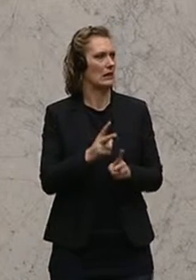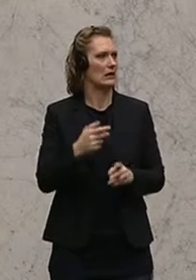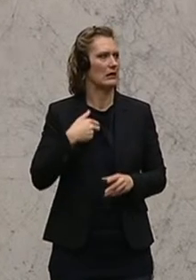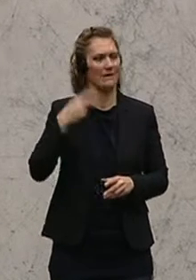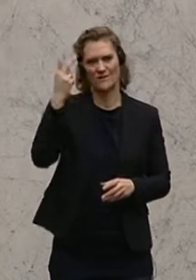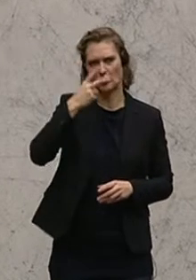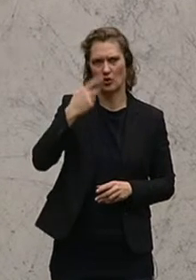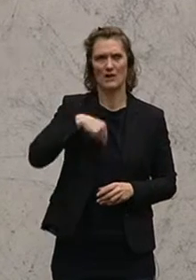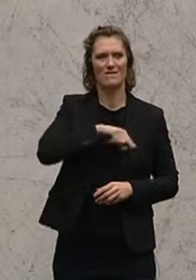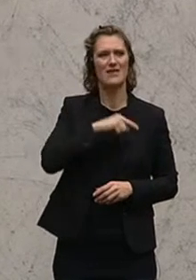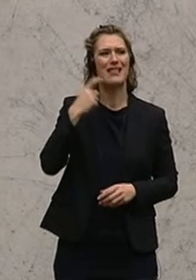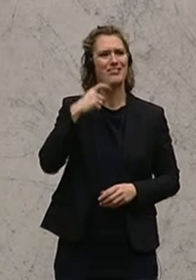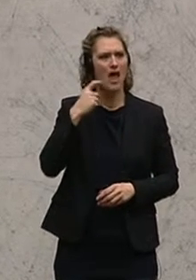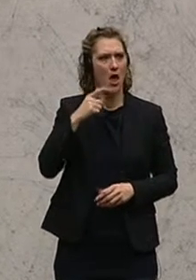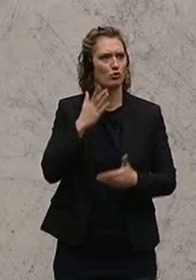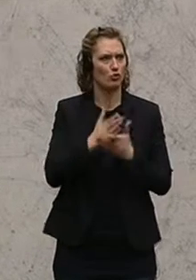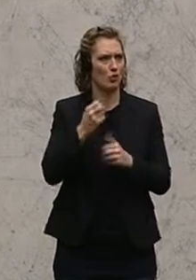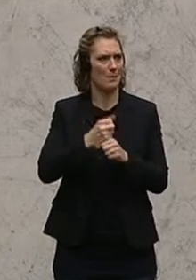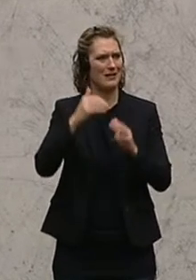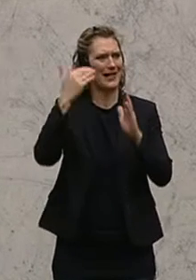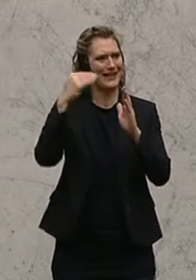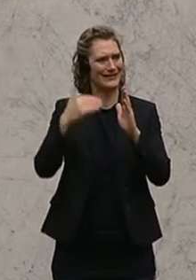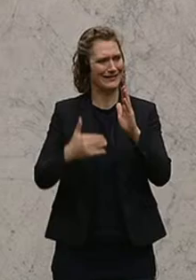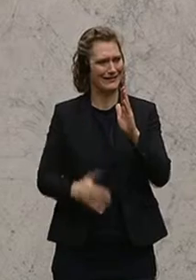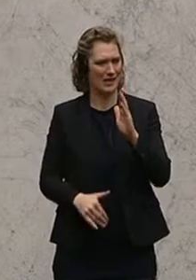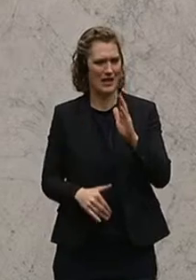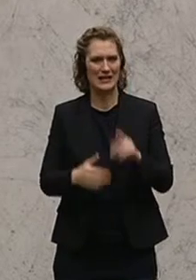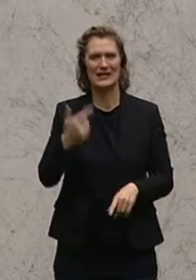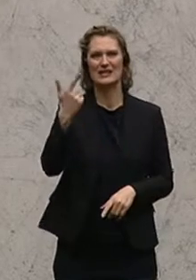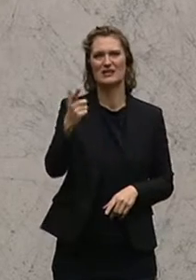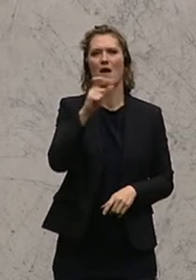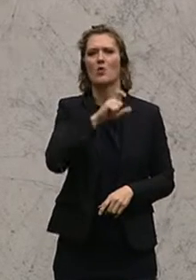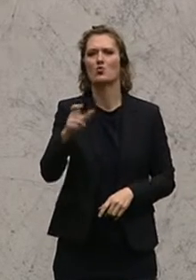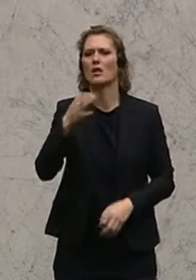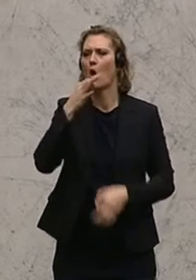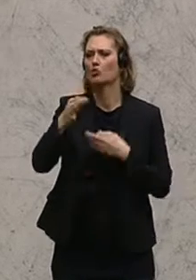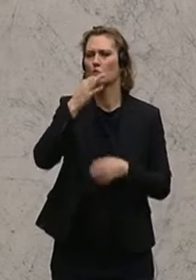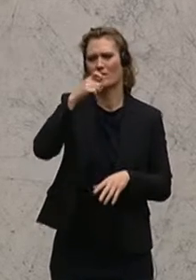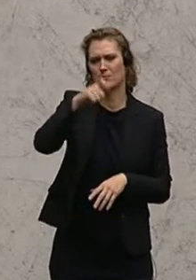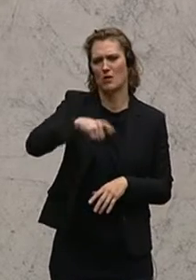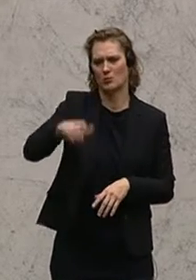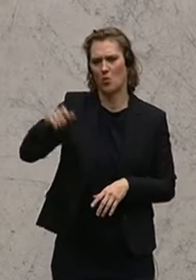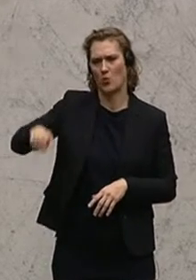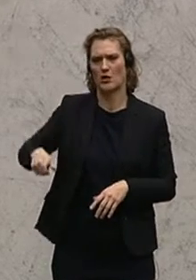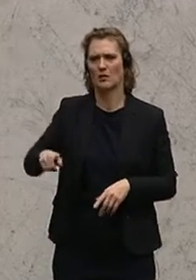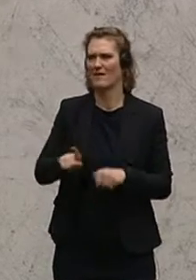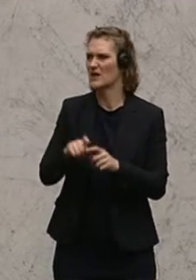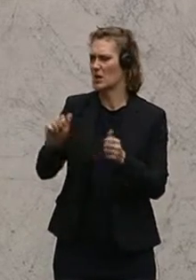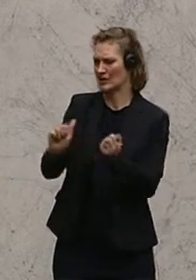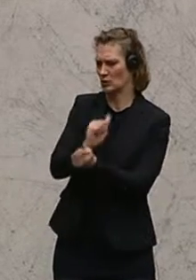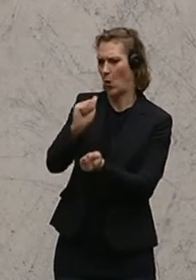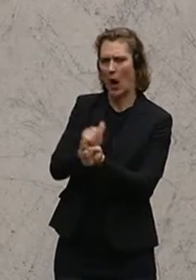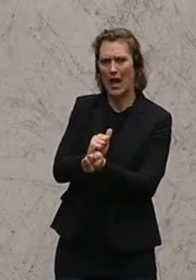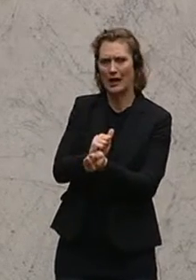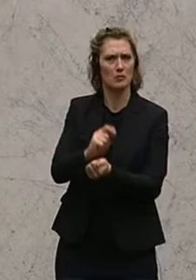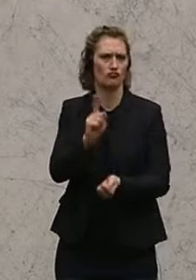nachvollziehen, aber was wir als NEOS gemacht haben, wir haben eine Liste gezeigt von 200 Auskunftspersonen, das sind nicht einmal Zeugen, das